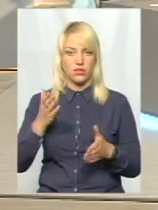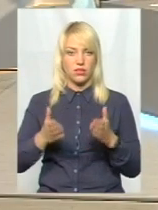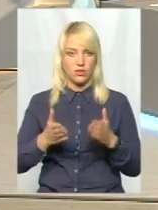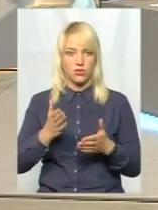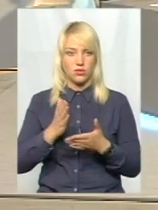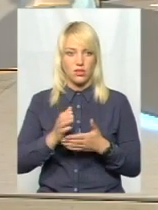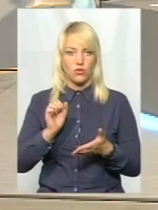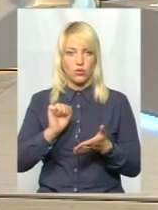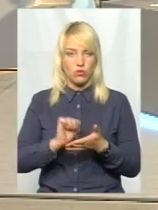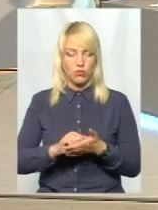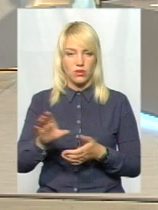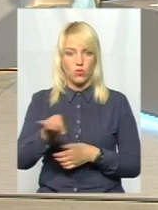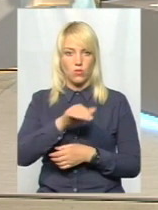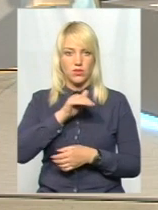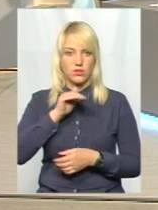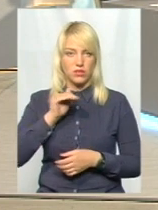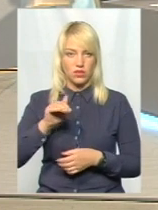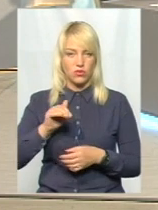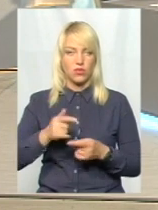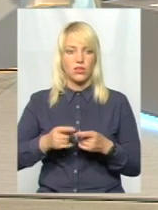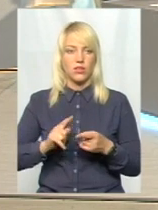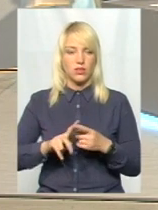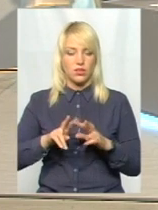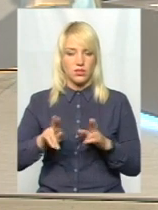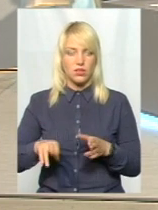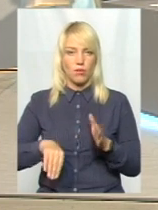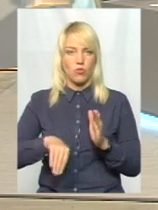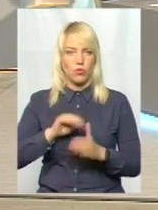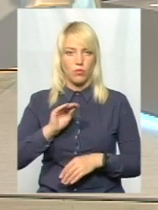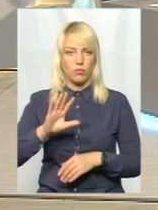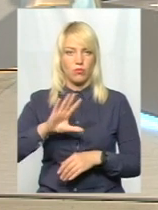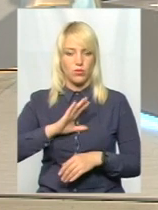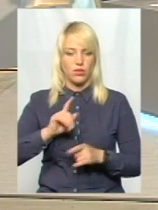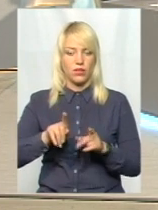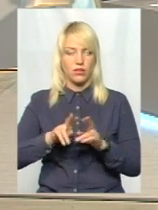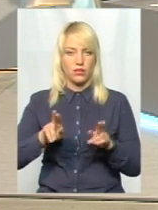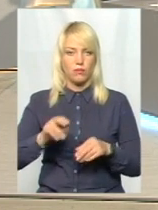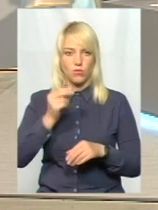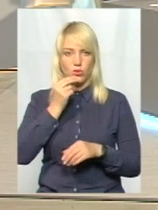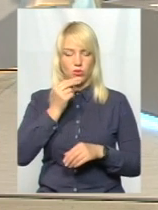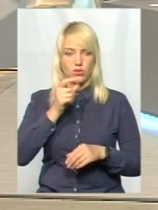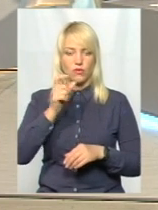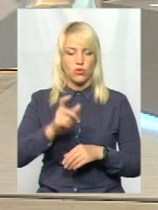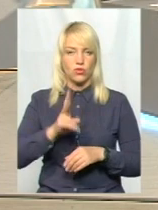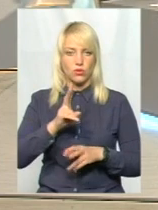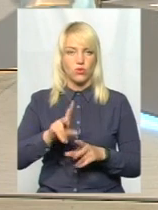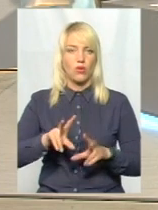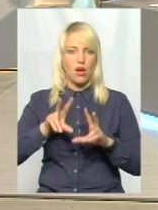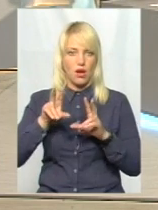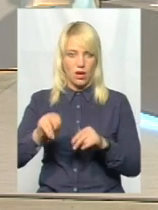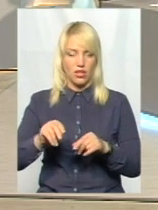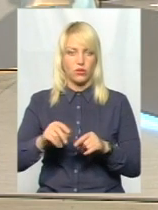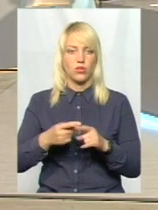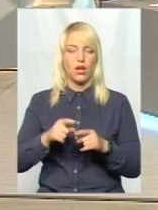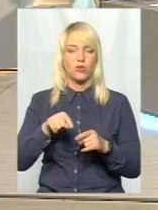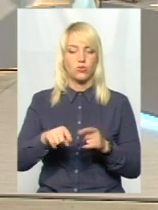документ, значить, офіційно так само купляли, там, до прикладу, ці продукти, в людини, яка гарантує, так? Звичайно,